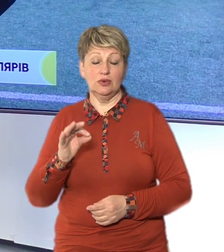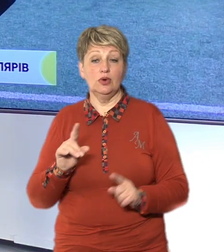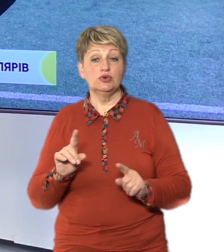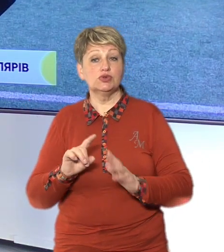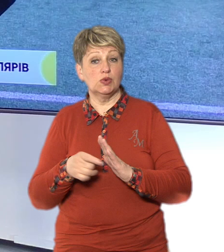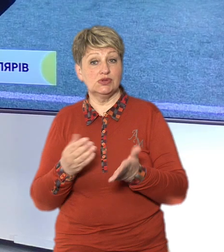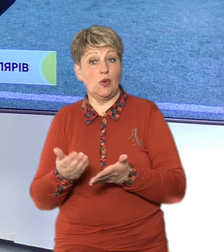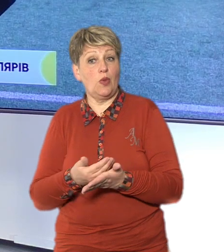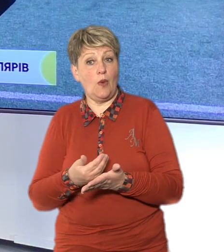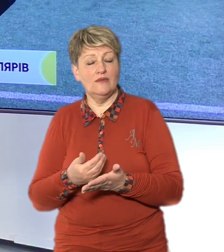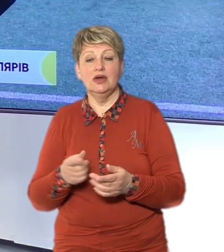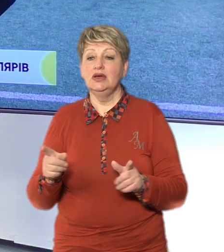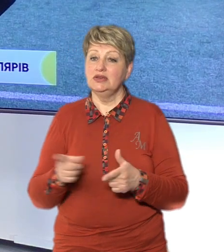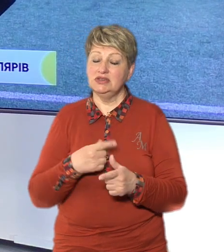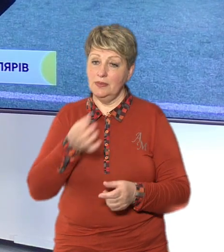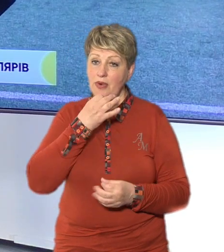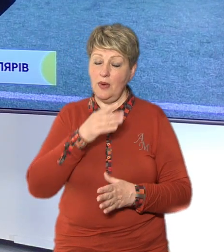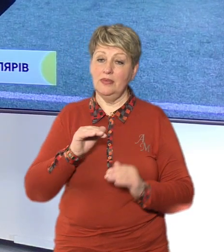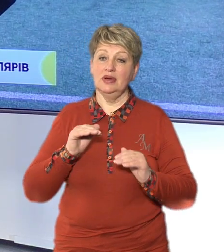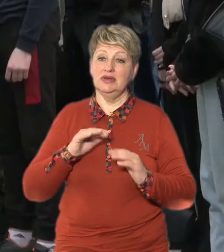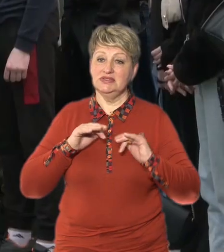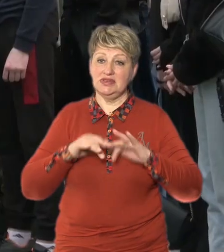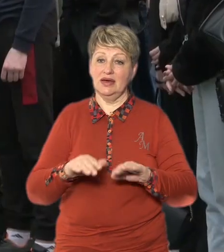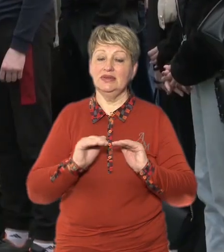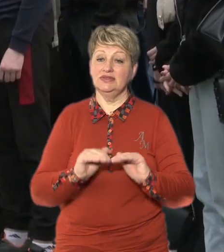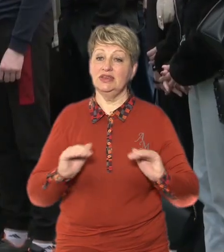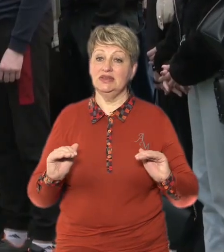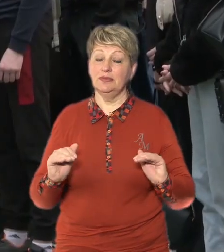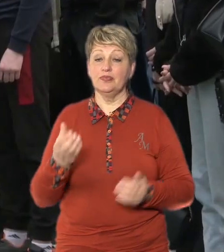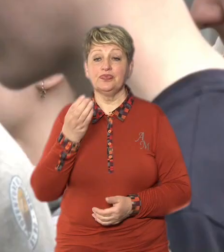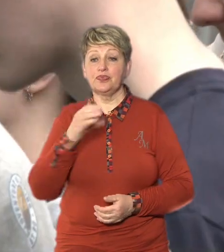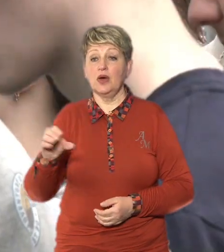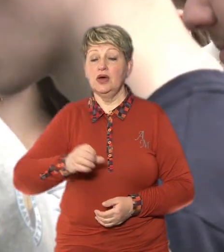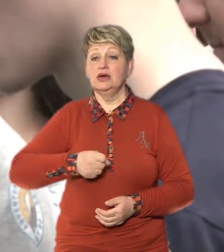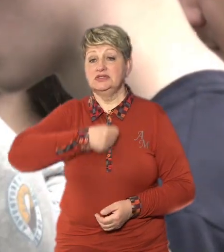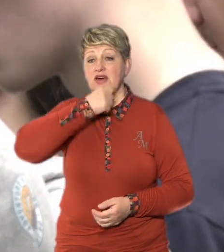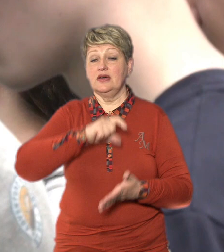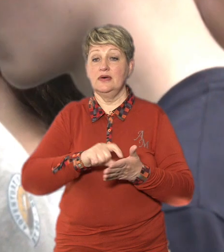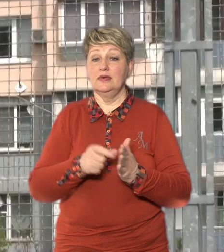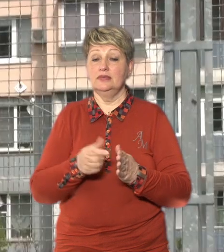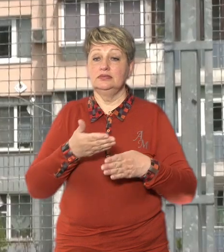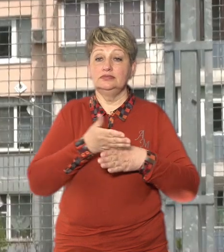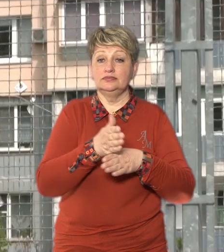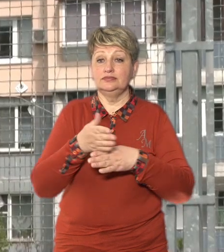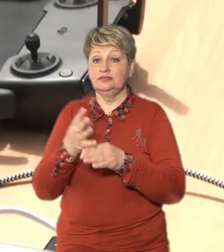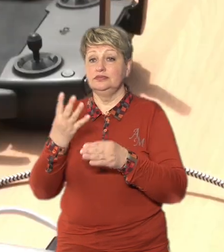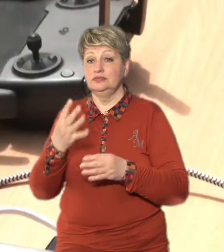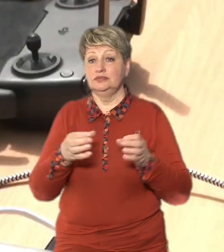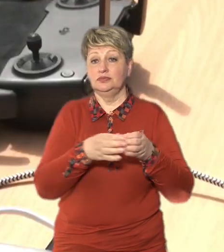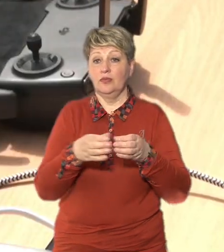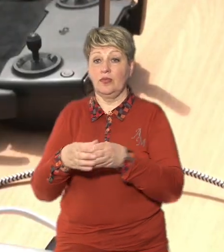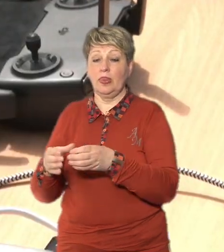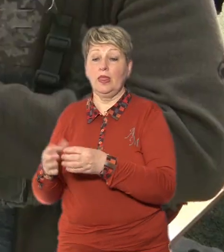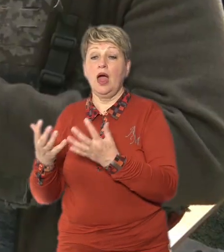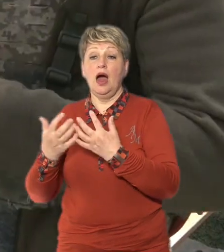нового та чи сподобався захід дітям – далі у сюжеті Сотню старшокласників ділять на чотири групи. Біля локації з дронами та